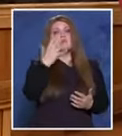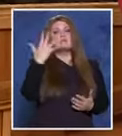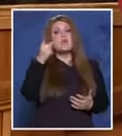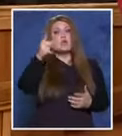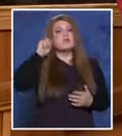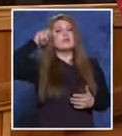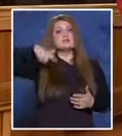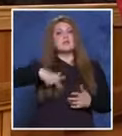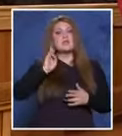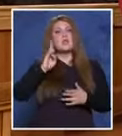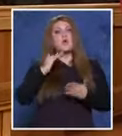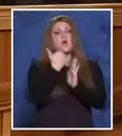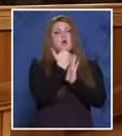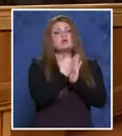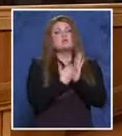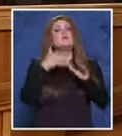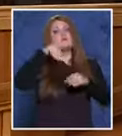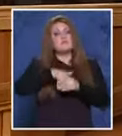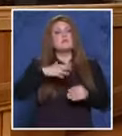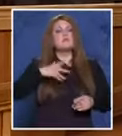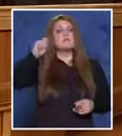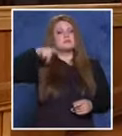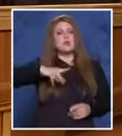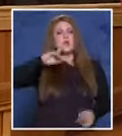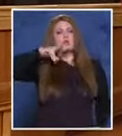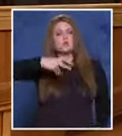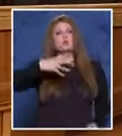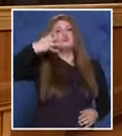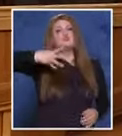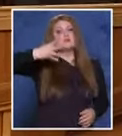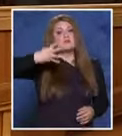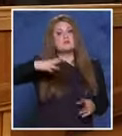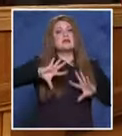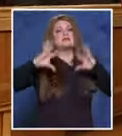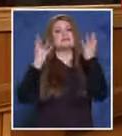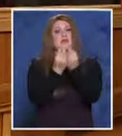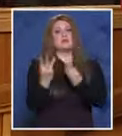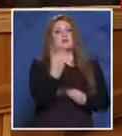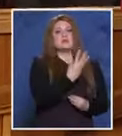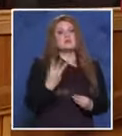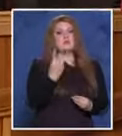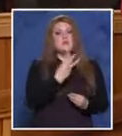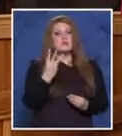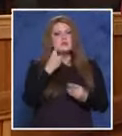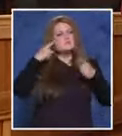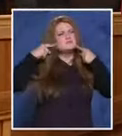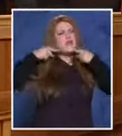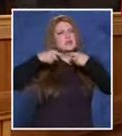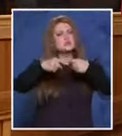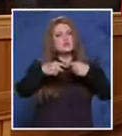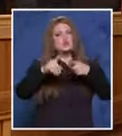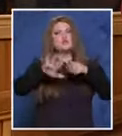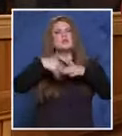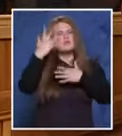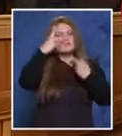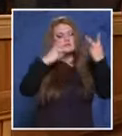наказателния кодекс, за което се носи наказателна отговорност. На четвърто място, заедно обвиняемите, целя насочено, след предварително като